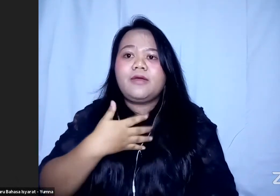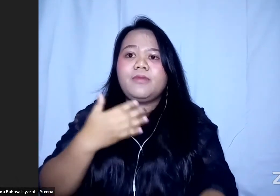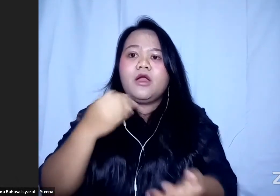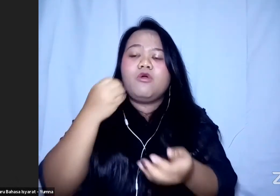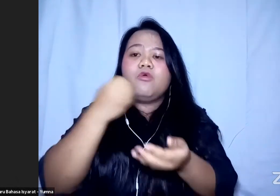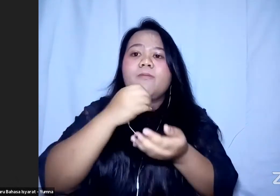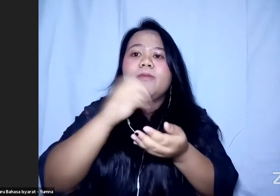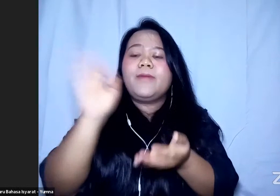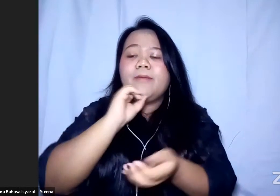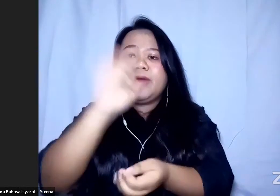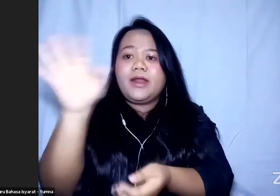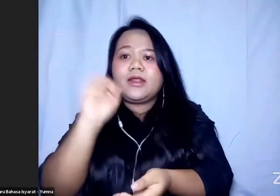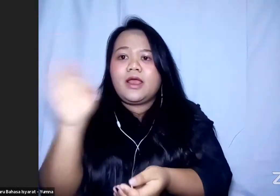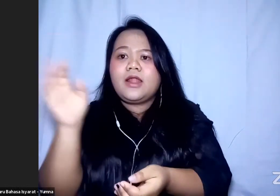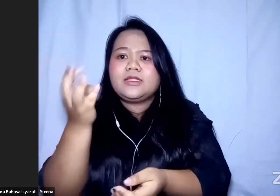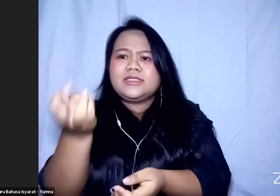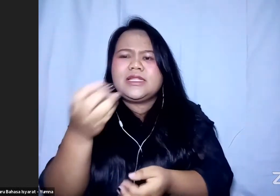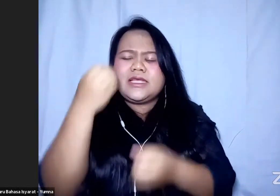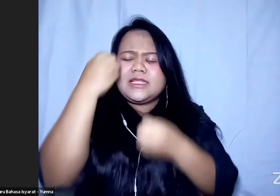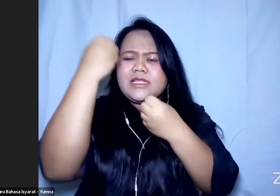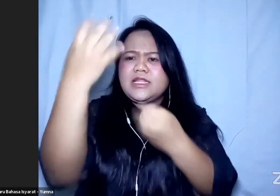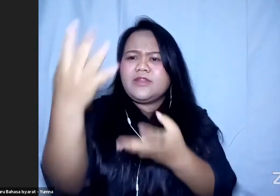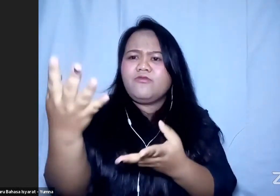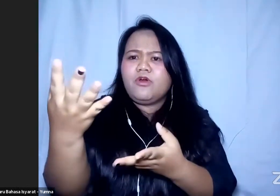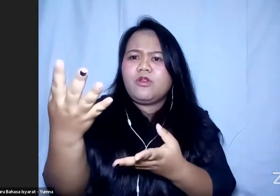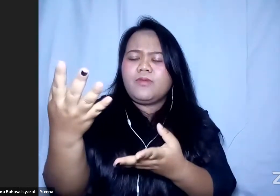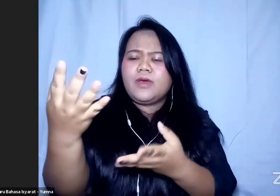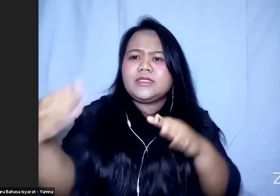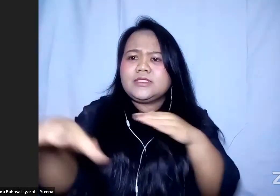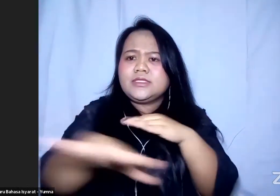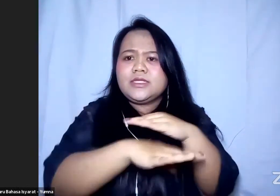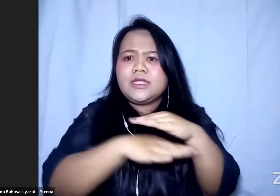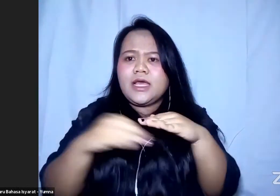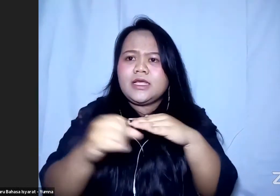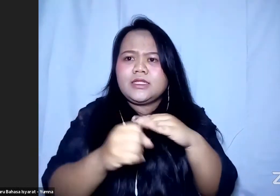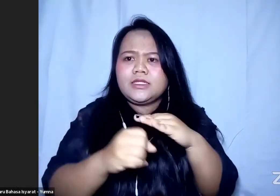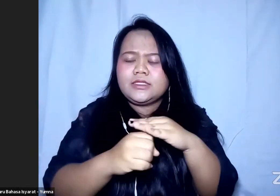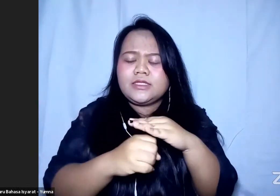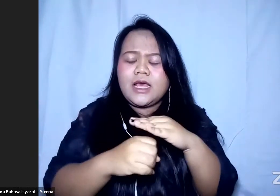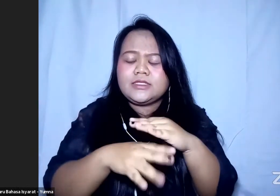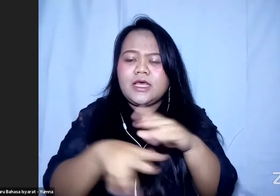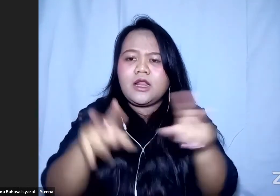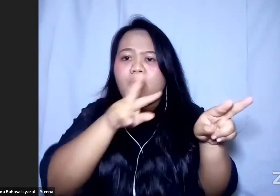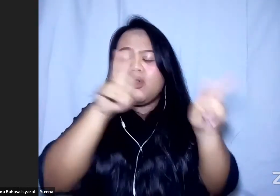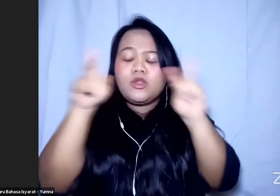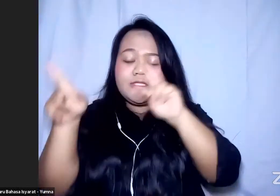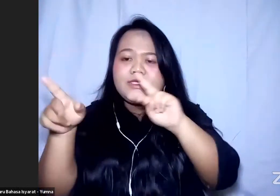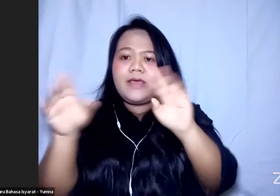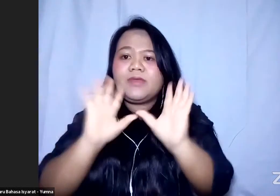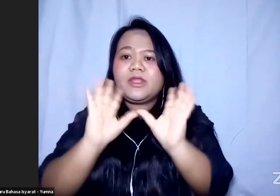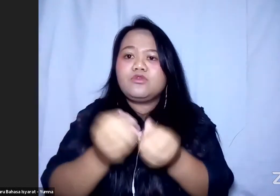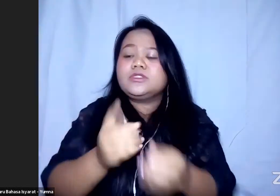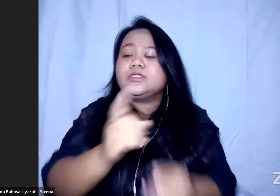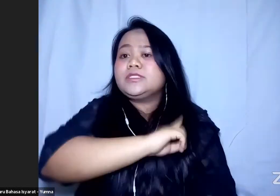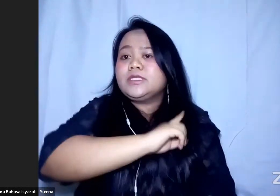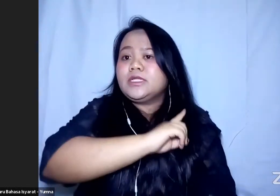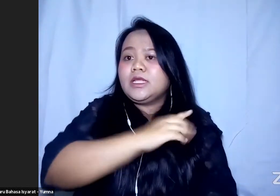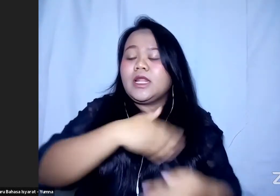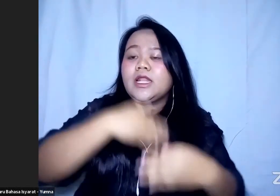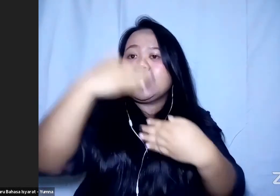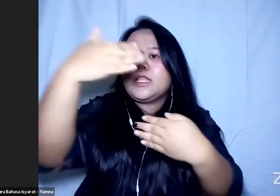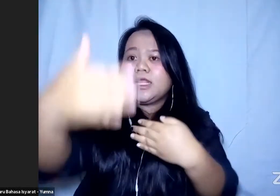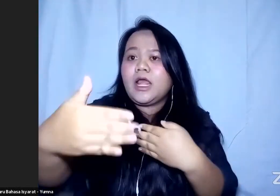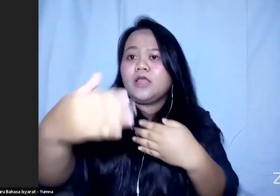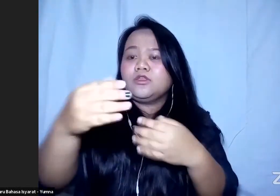sedikit informasi berkaitan dengan dasar konsep inklusi itu sendiri kemudian dilanjutkan